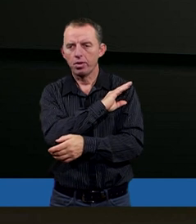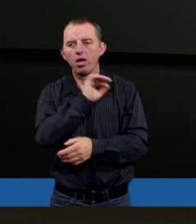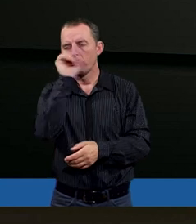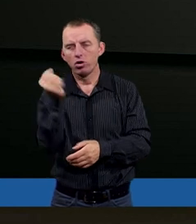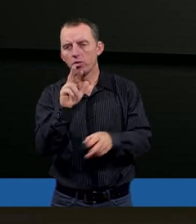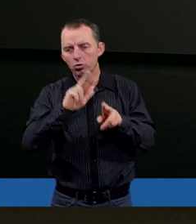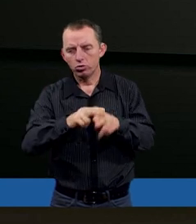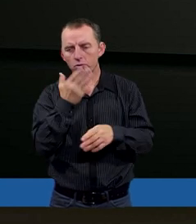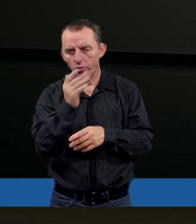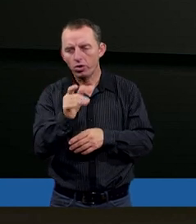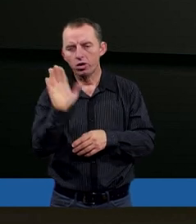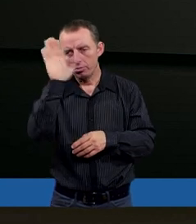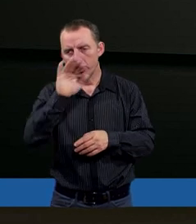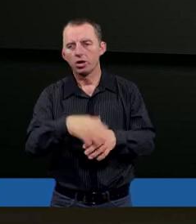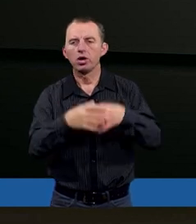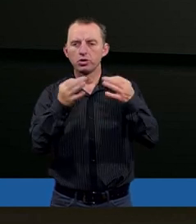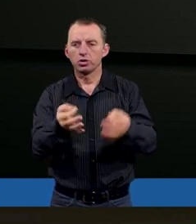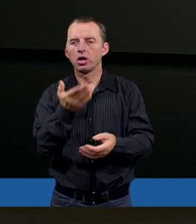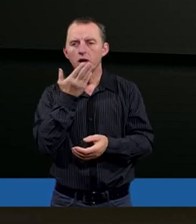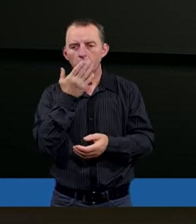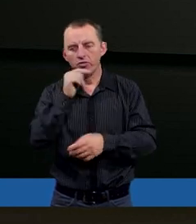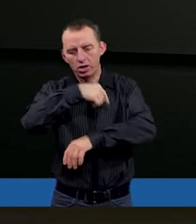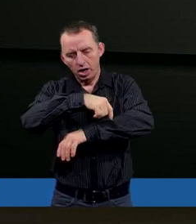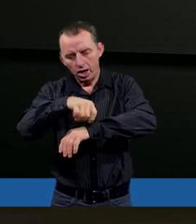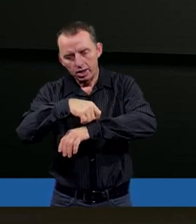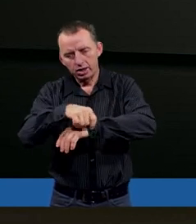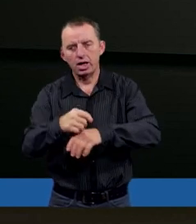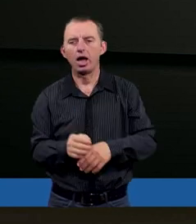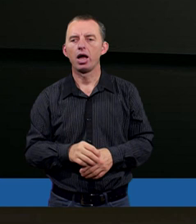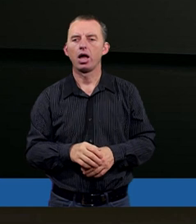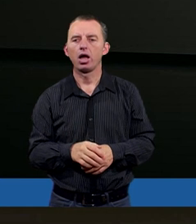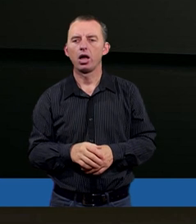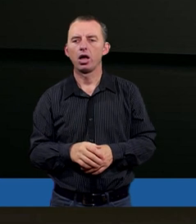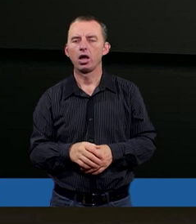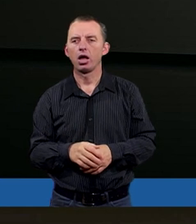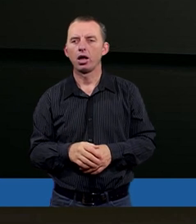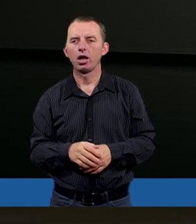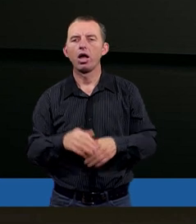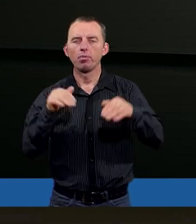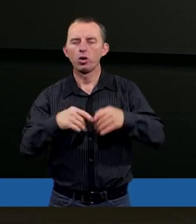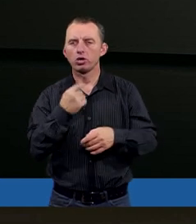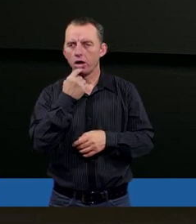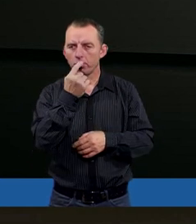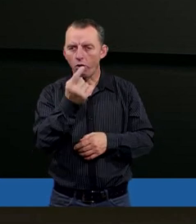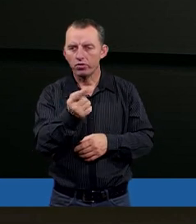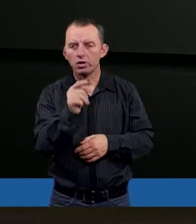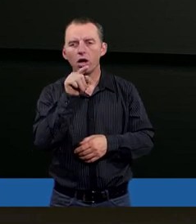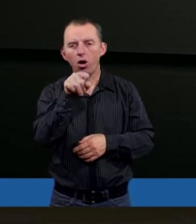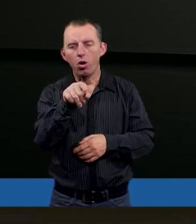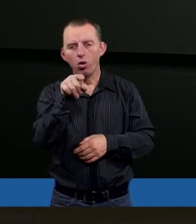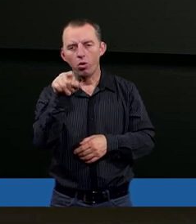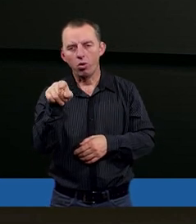ogóle, kiedy mówimy o tej Bożej odpłacie, jak mówi nasza dzisiejsza lekcja, to można powiedzieć, że ma ona